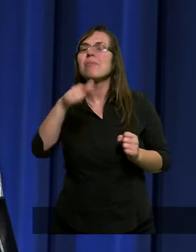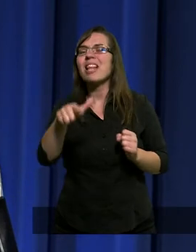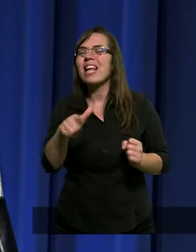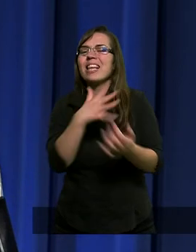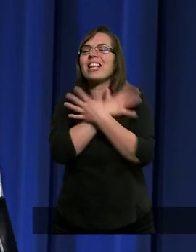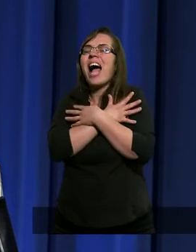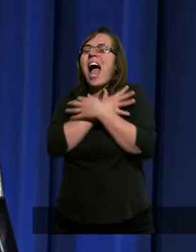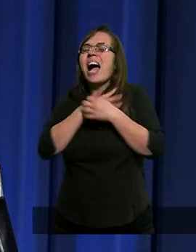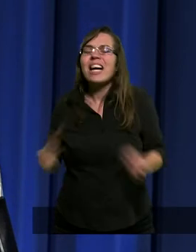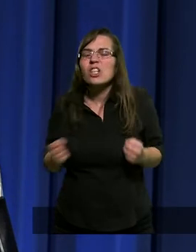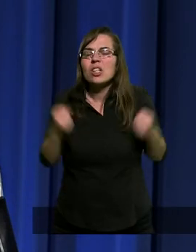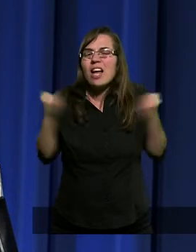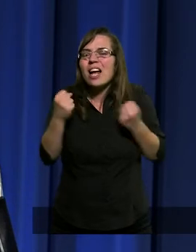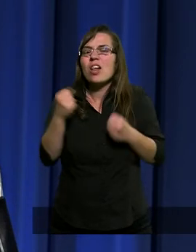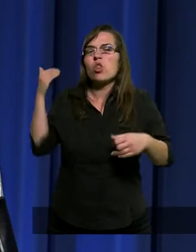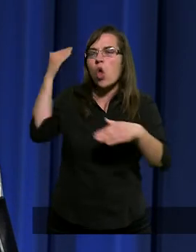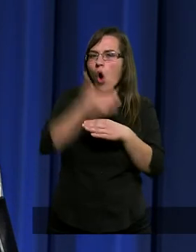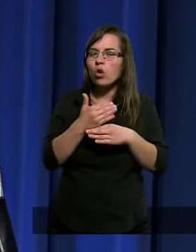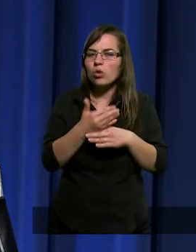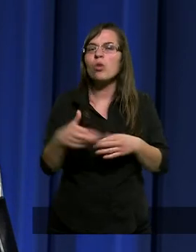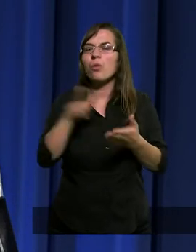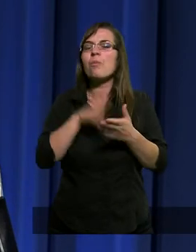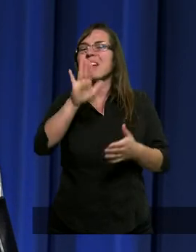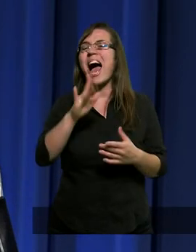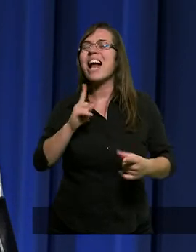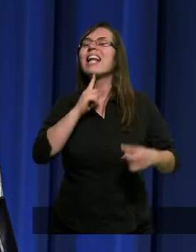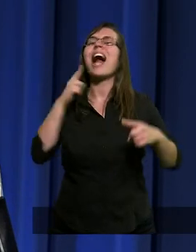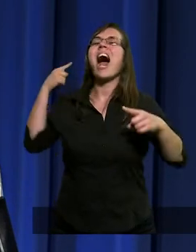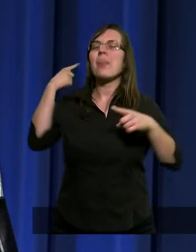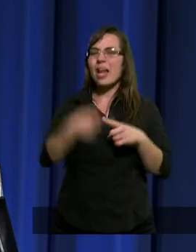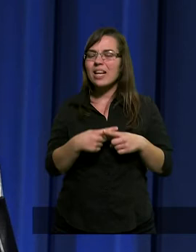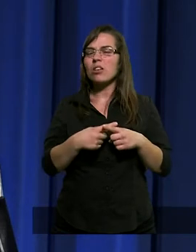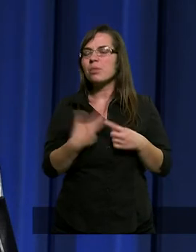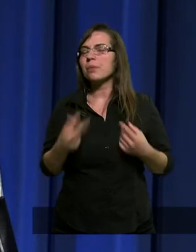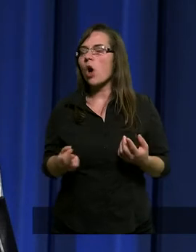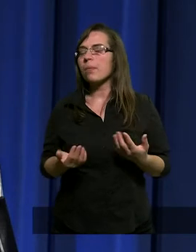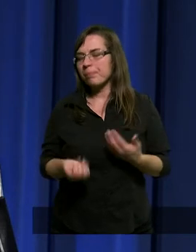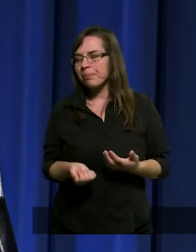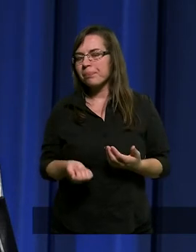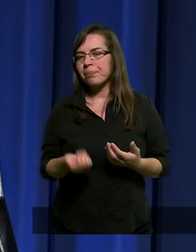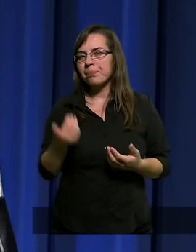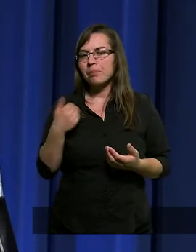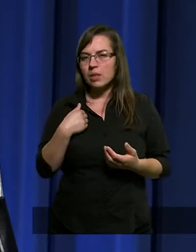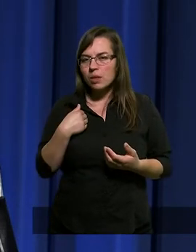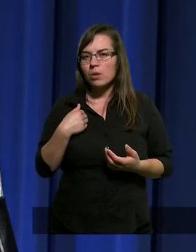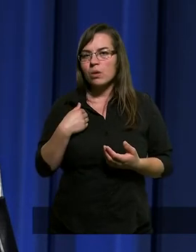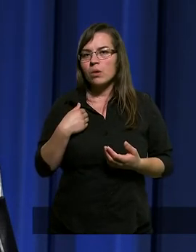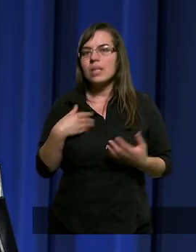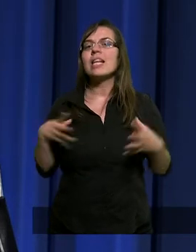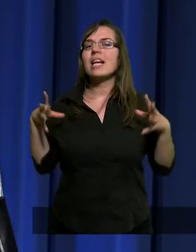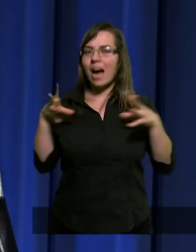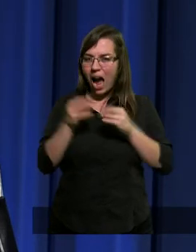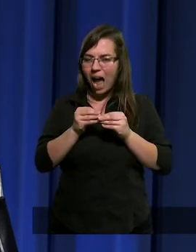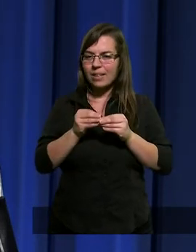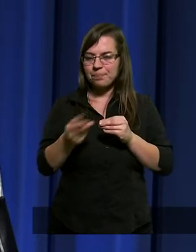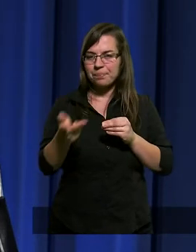tragicznej nocy, w którym miał zadecydować, byli